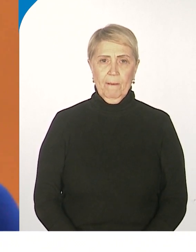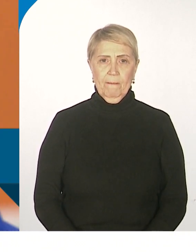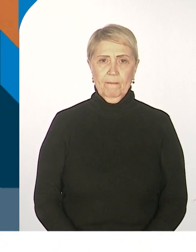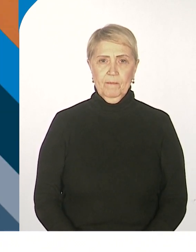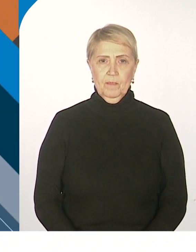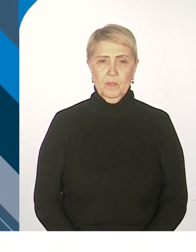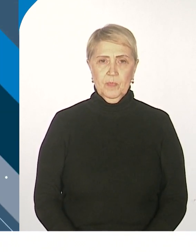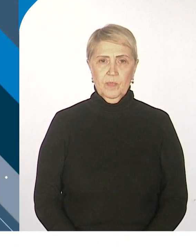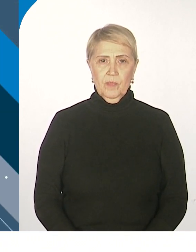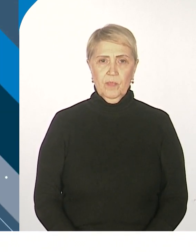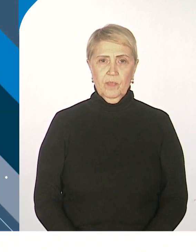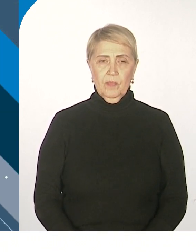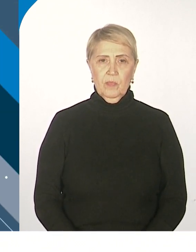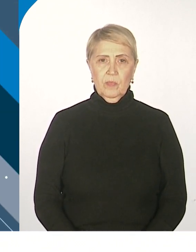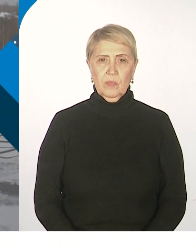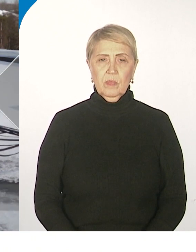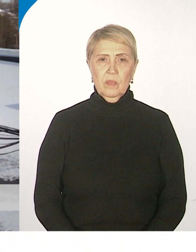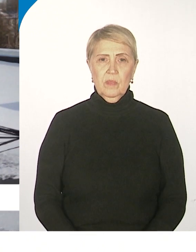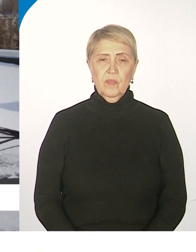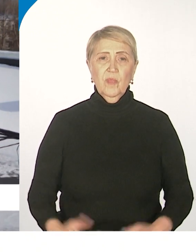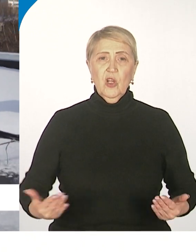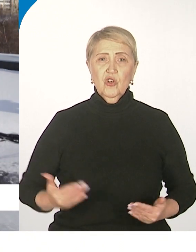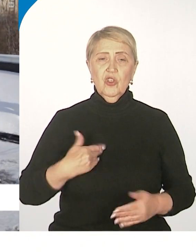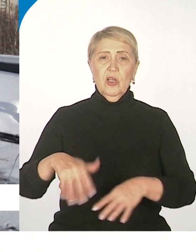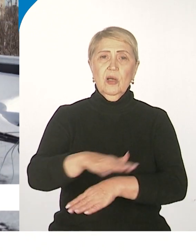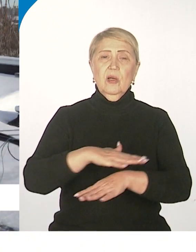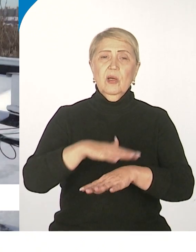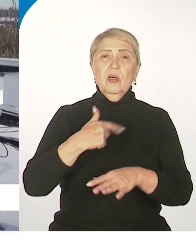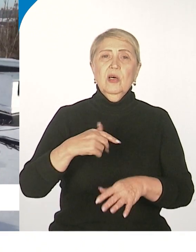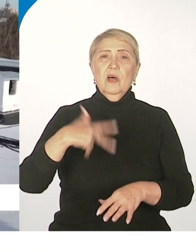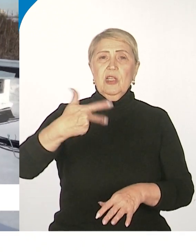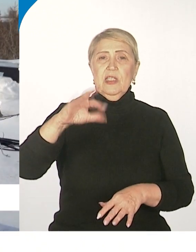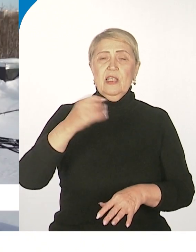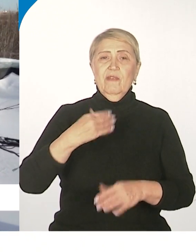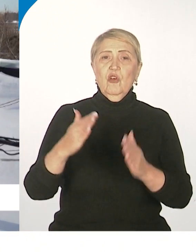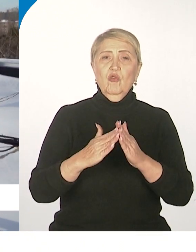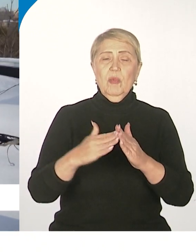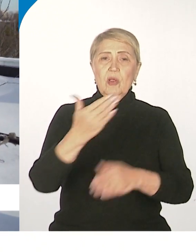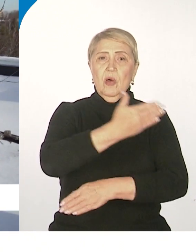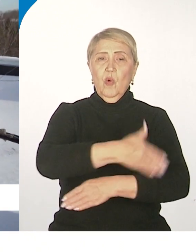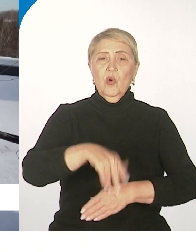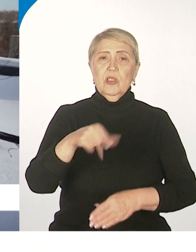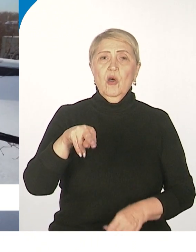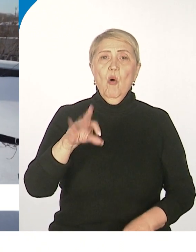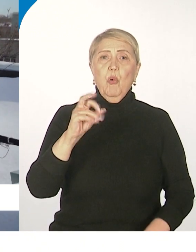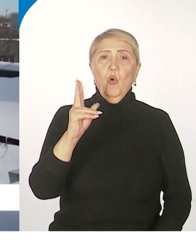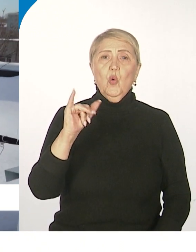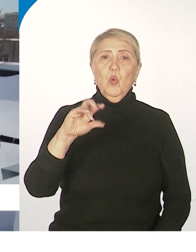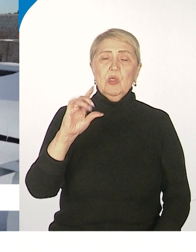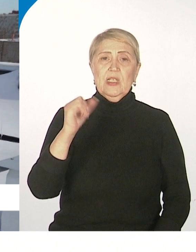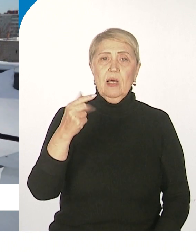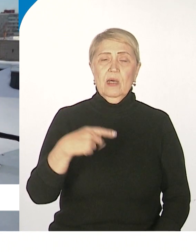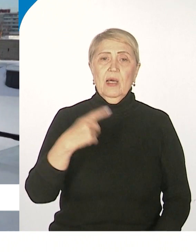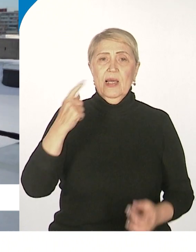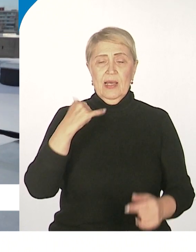Смотри Хабаровск. Жители 30-го дома на улице Покуса наверняка знают номер своей управляющей компании наизусть.